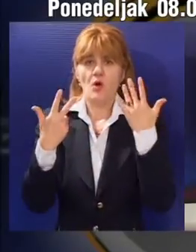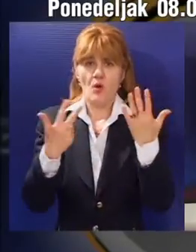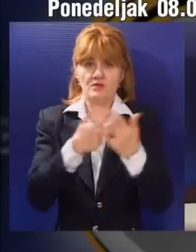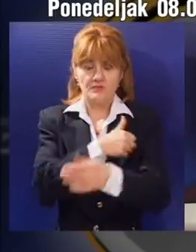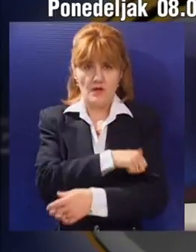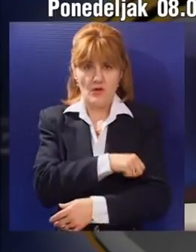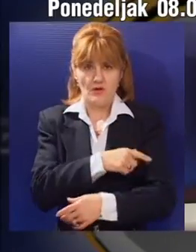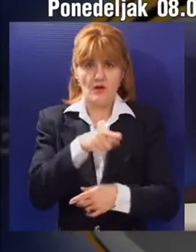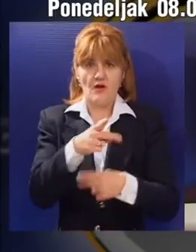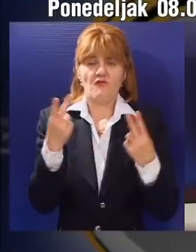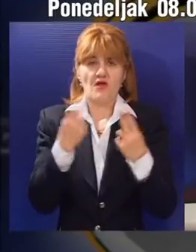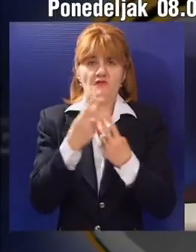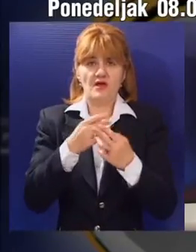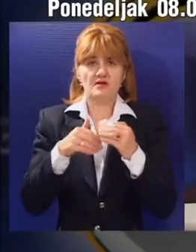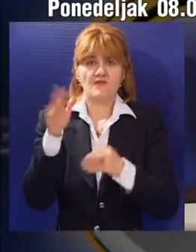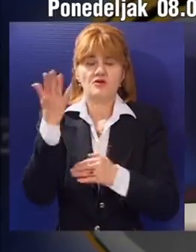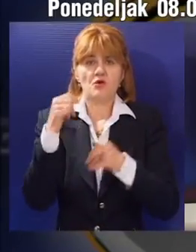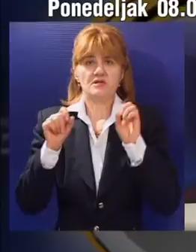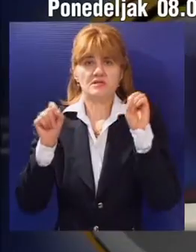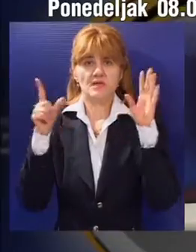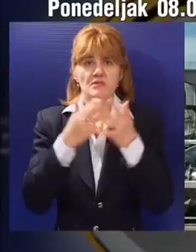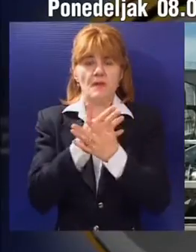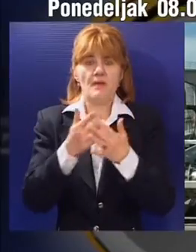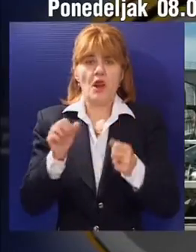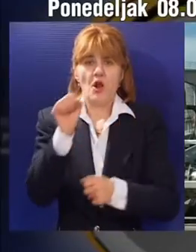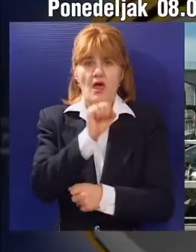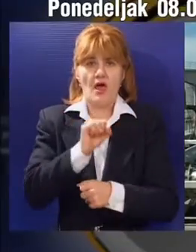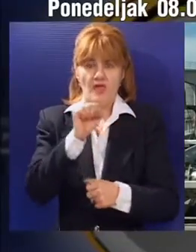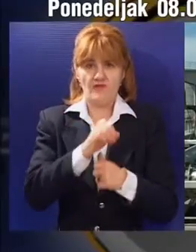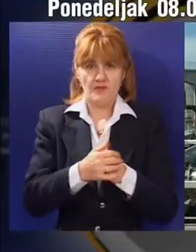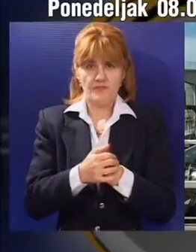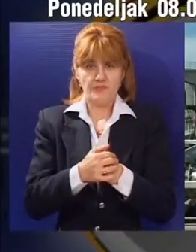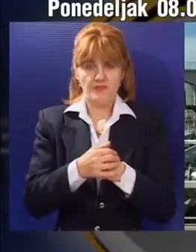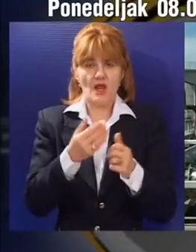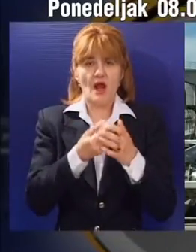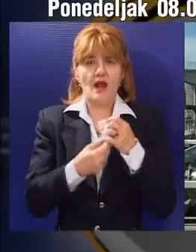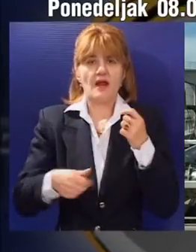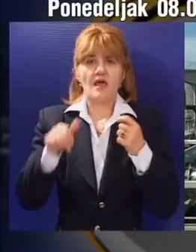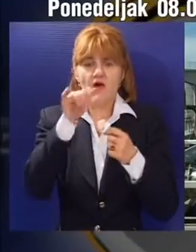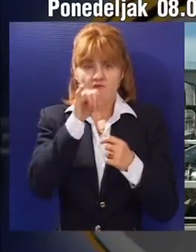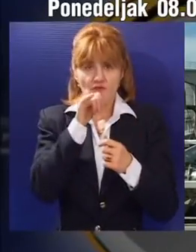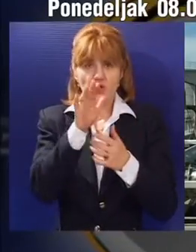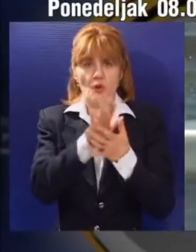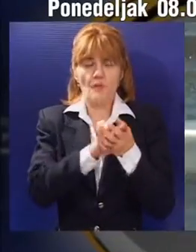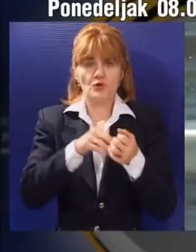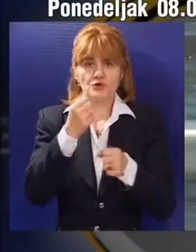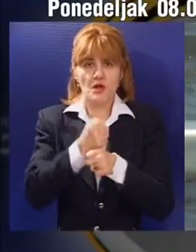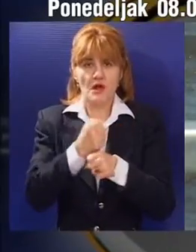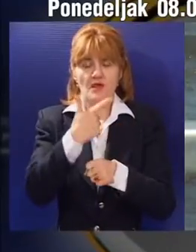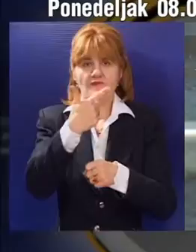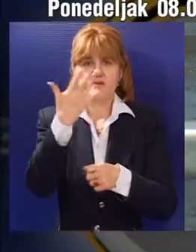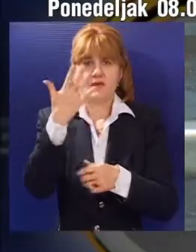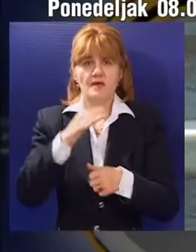godine. Investicija košta više od 17 miliona evra. Linija vode na subotičkom prečistaču počela je sa radom 25.